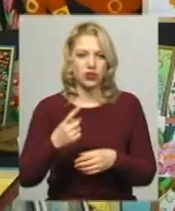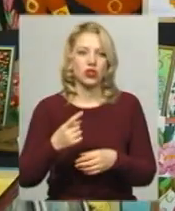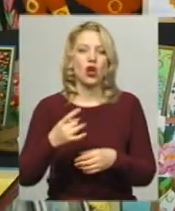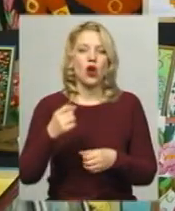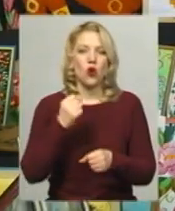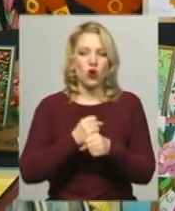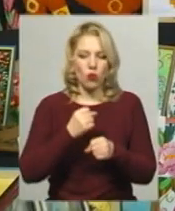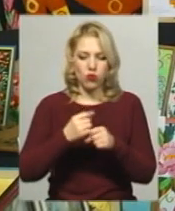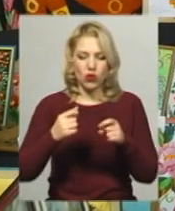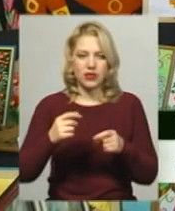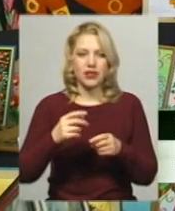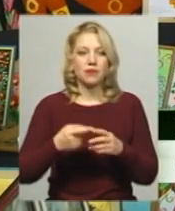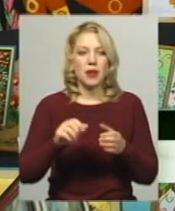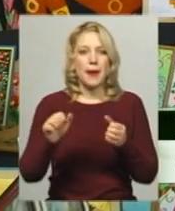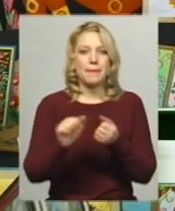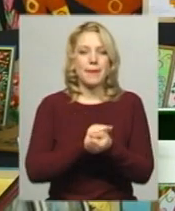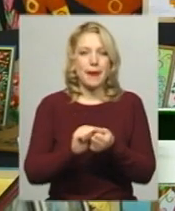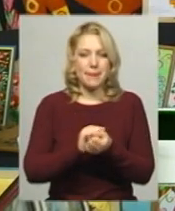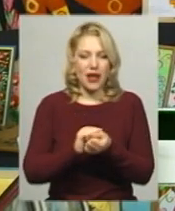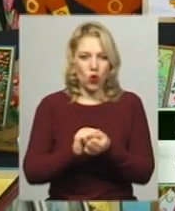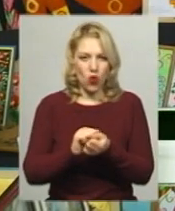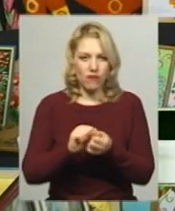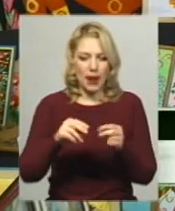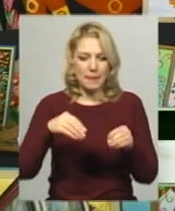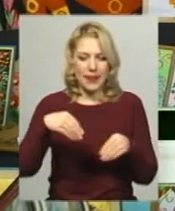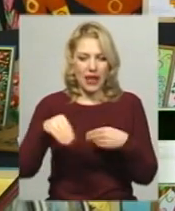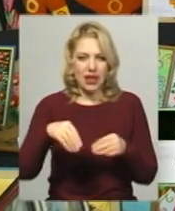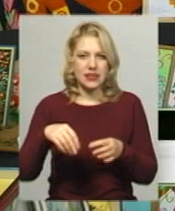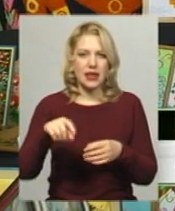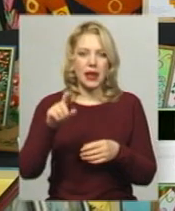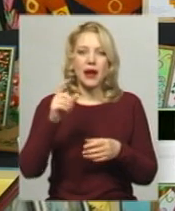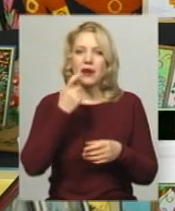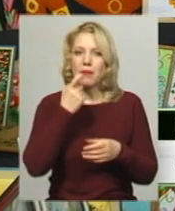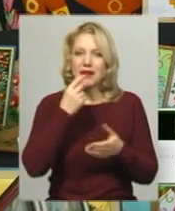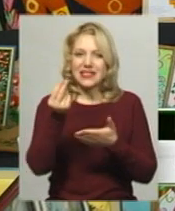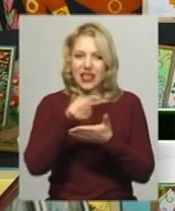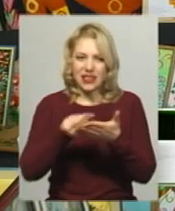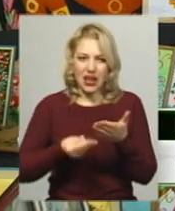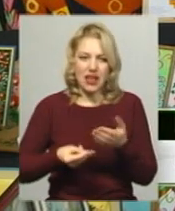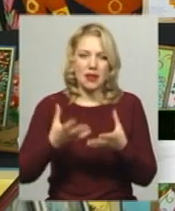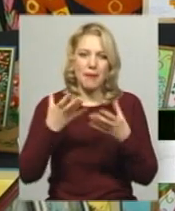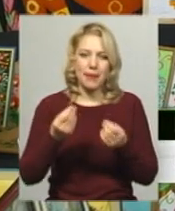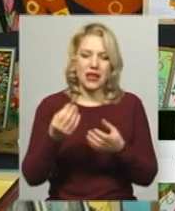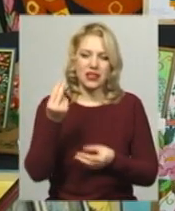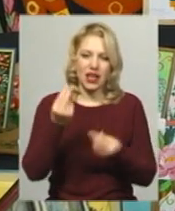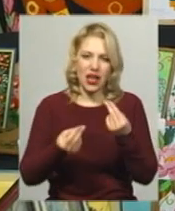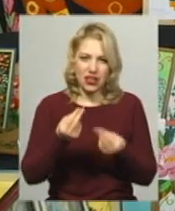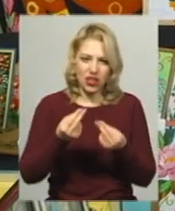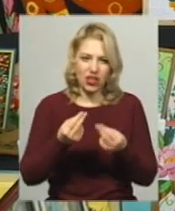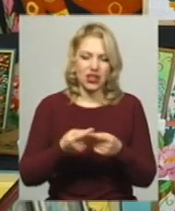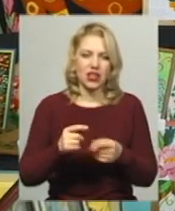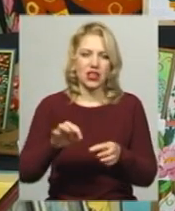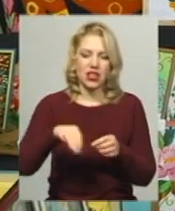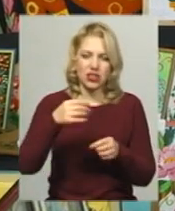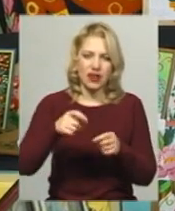Роботи в техніці паперово-пластика, писанкарство, м'яка іграшка, в'язання спицями та гачком, художня вишивка,